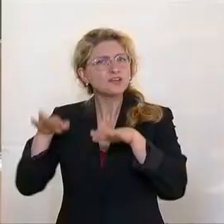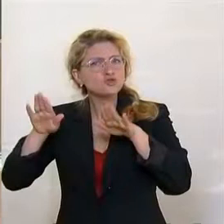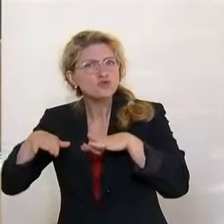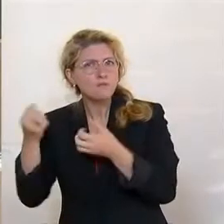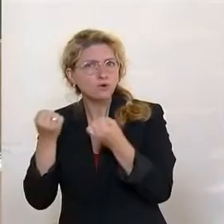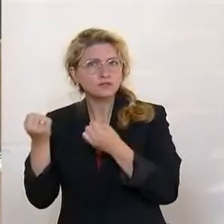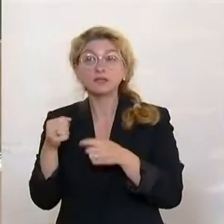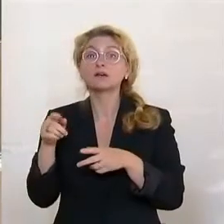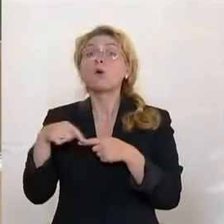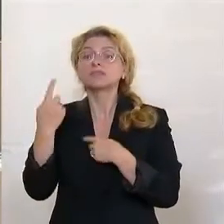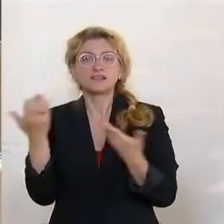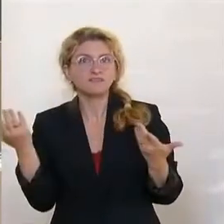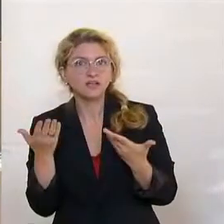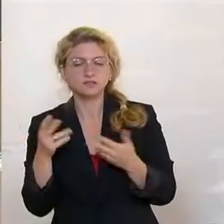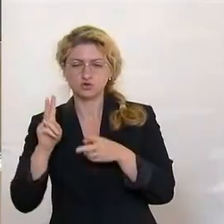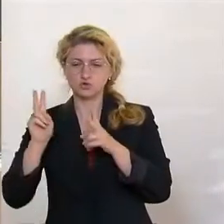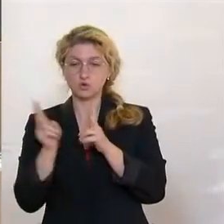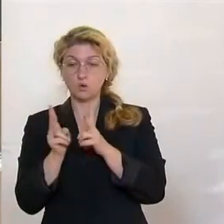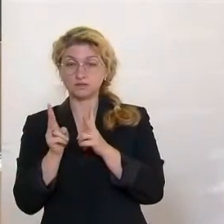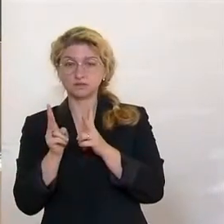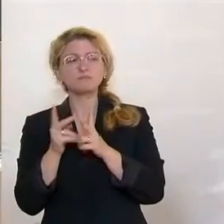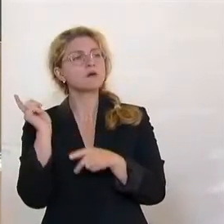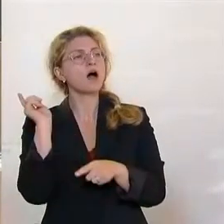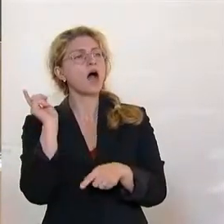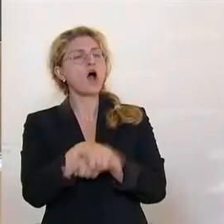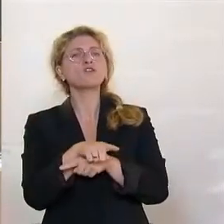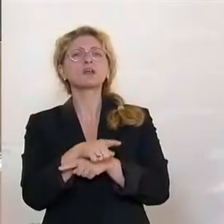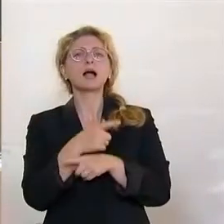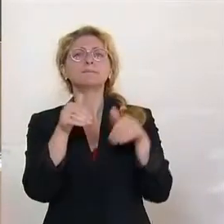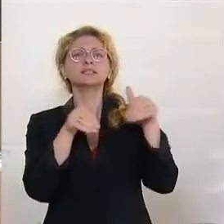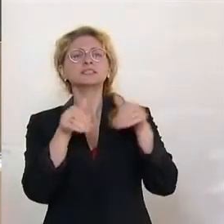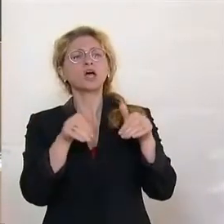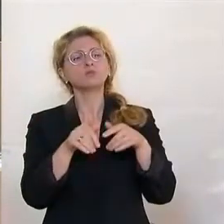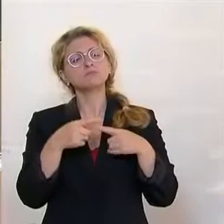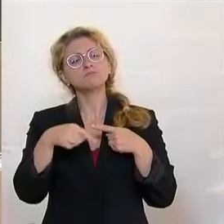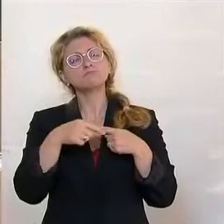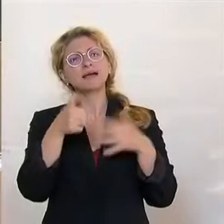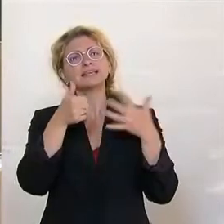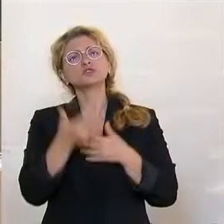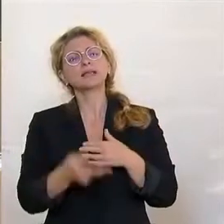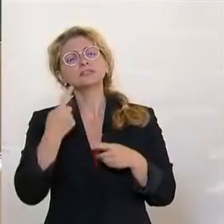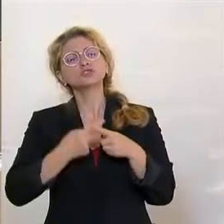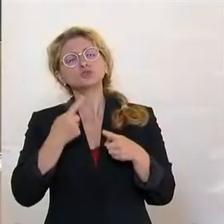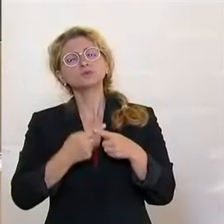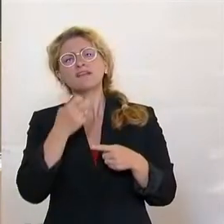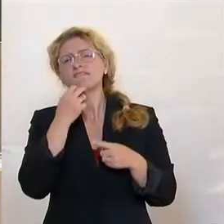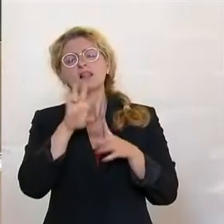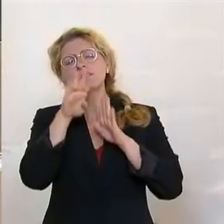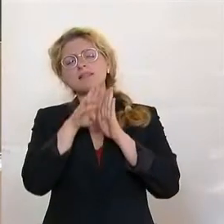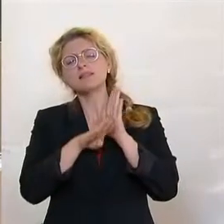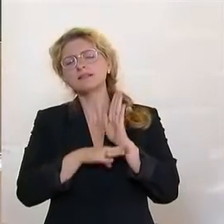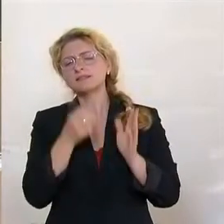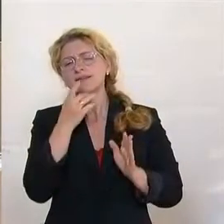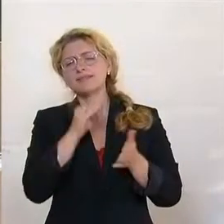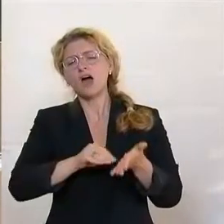Finanzministerium, innerhalb von 36 Stunden will ich eine genaue Liste haben über alle Steuerprivilegien der Kirche, dann schickt er